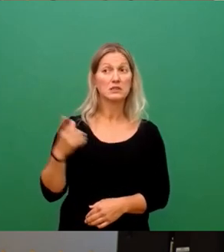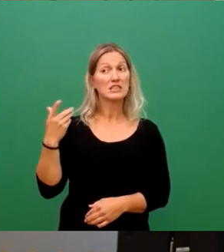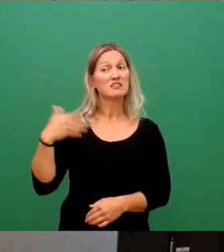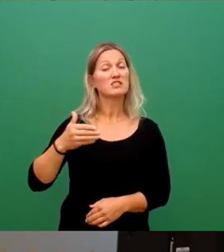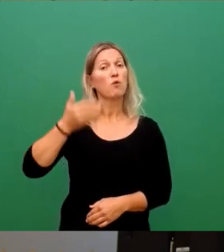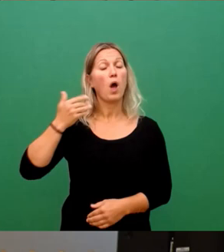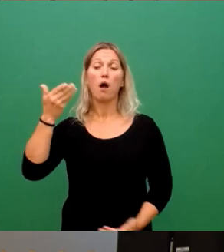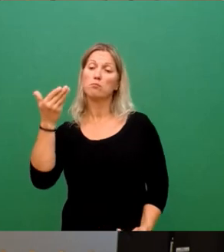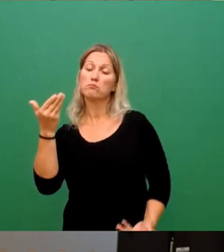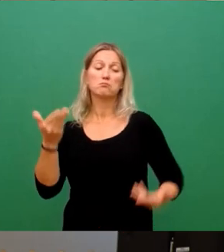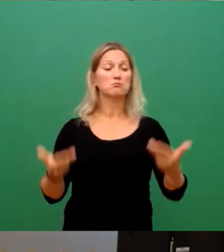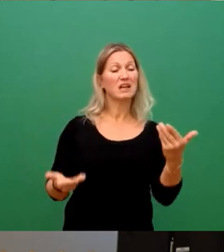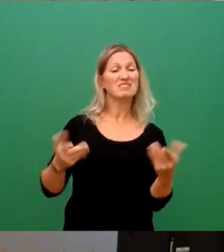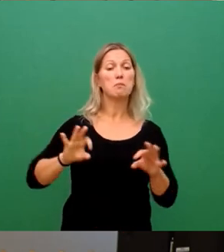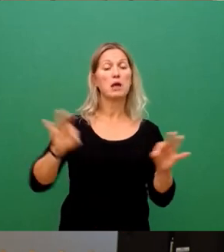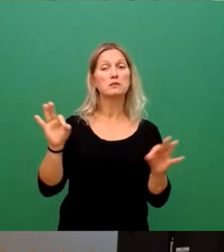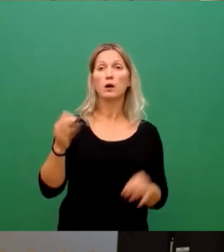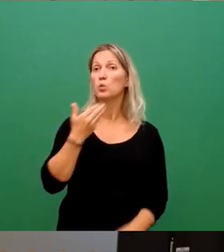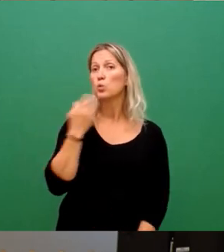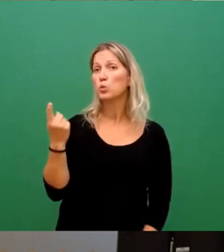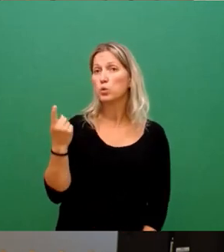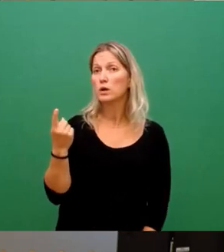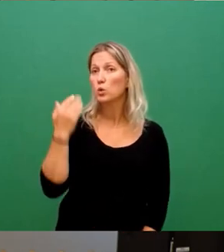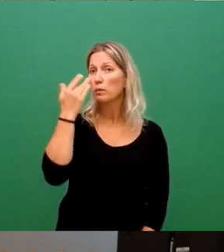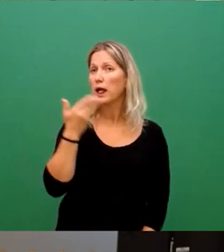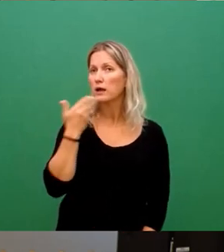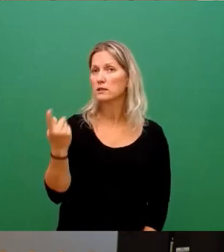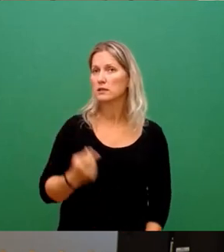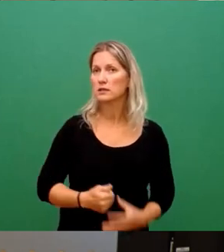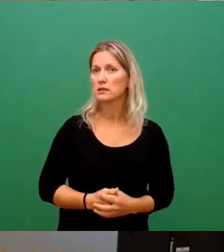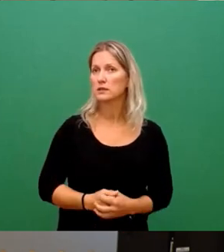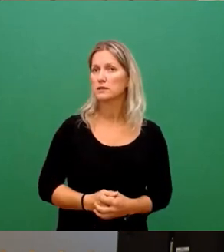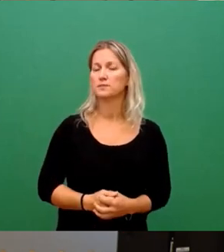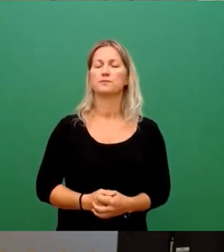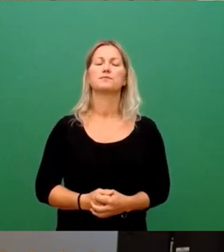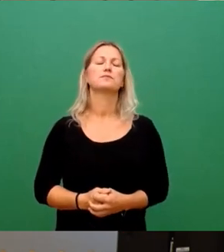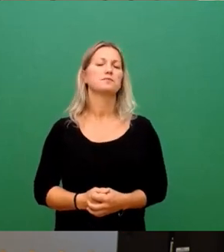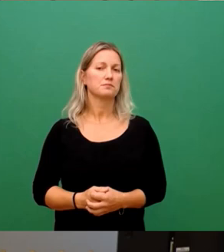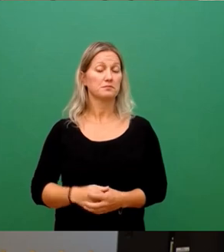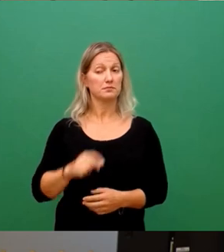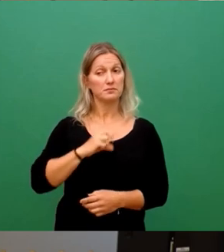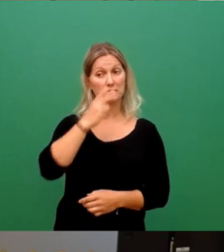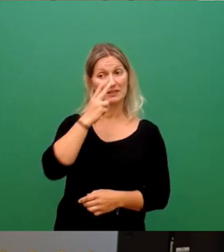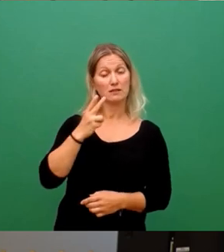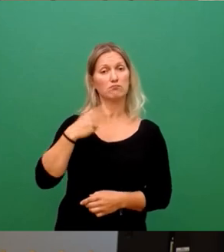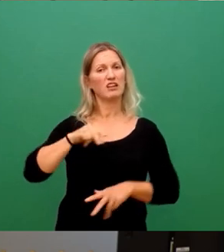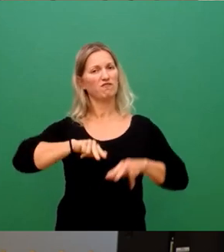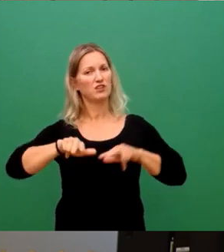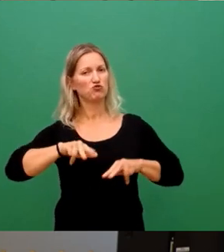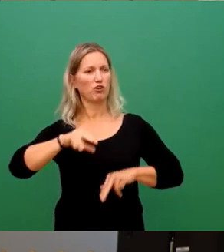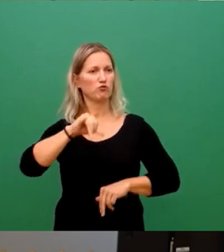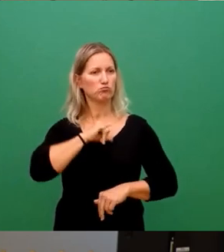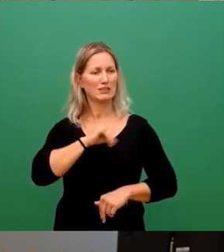haben wir nicht gemacht. Okay, gut, also ich sage mal aus der Sicht der Sachsen-Energie, aus Wirtschaft und Interesse kann ich das